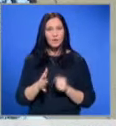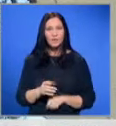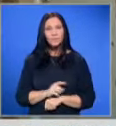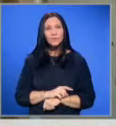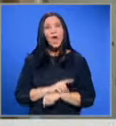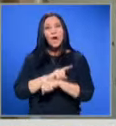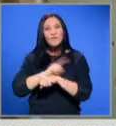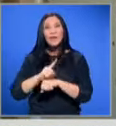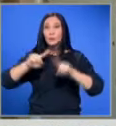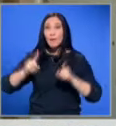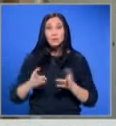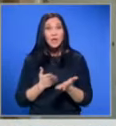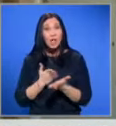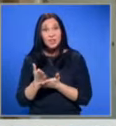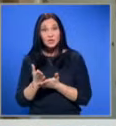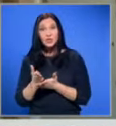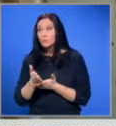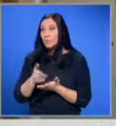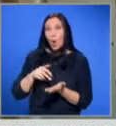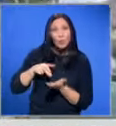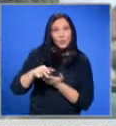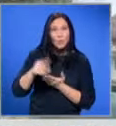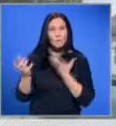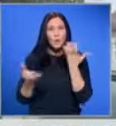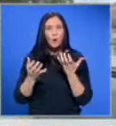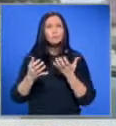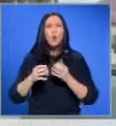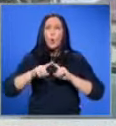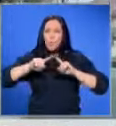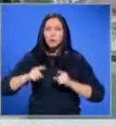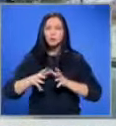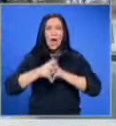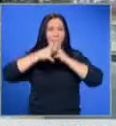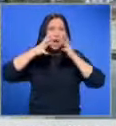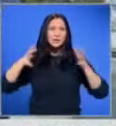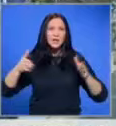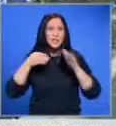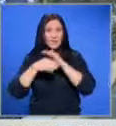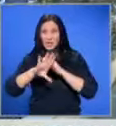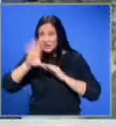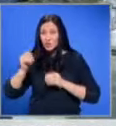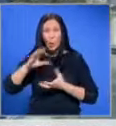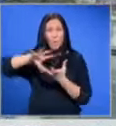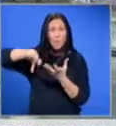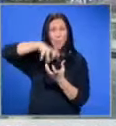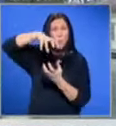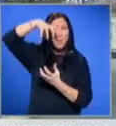по най-бързи начин, толкова до огъня. Много бързи се разрастна и вътре всичко беше пушек по